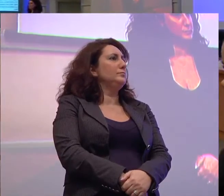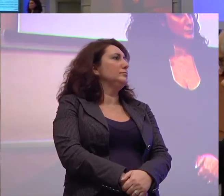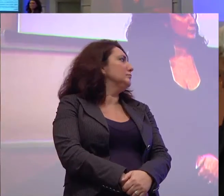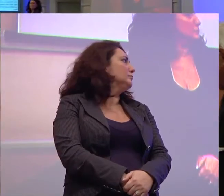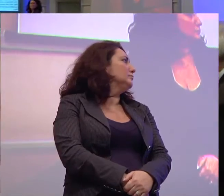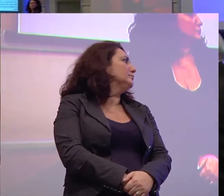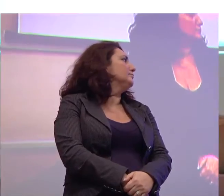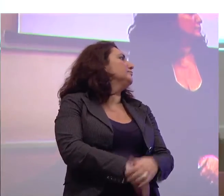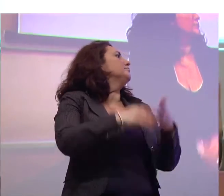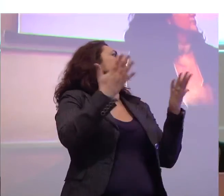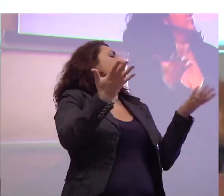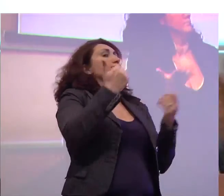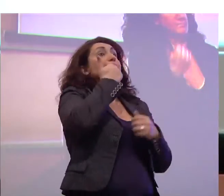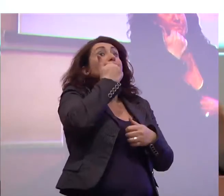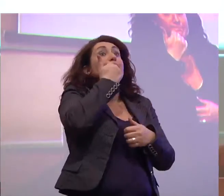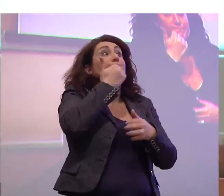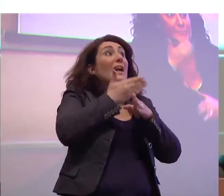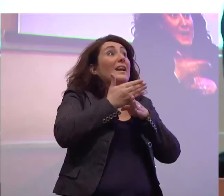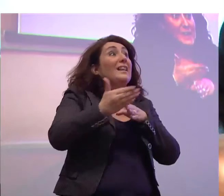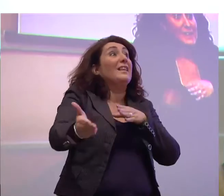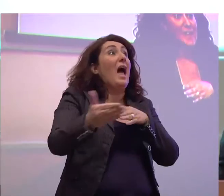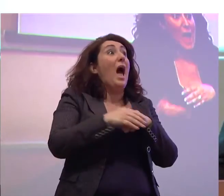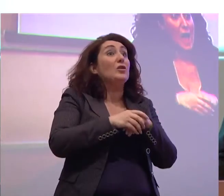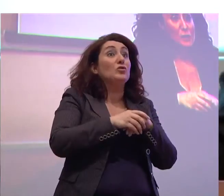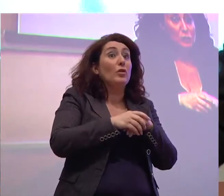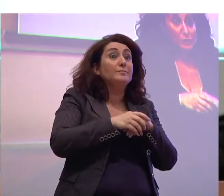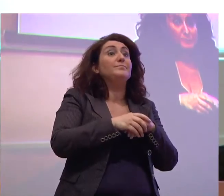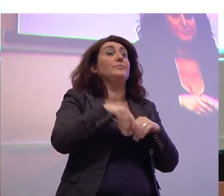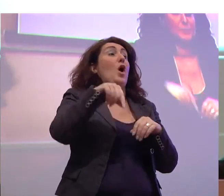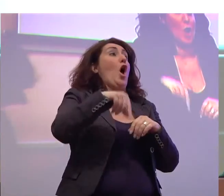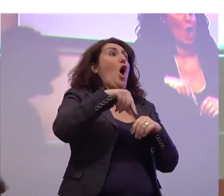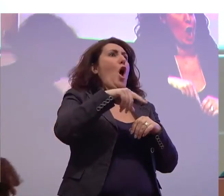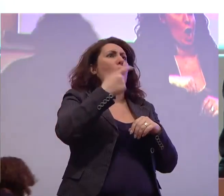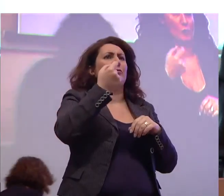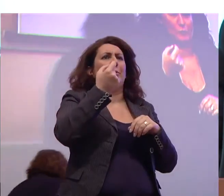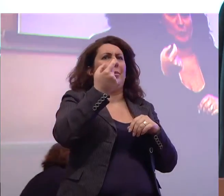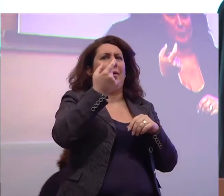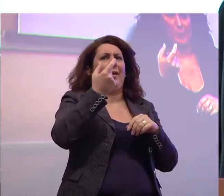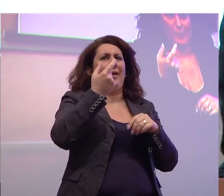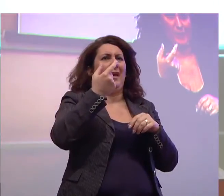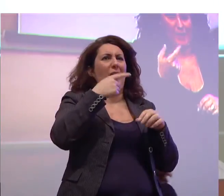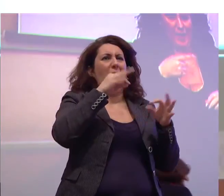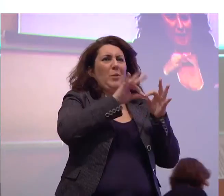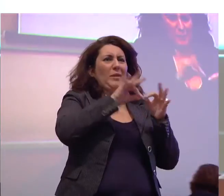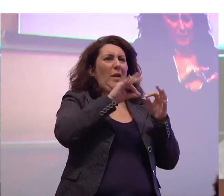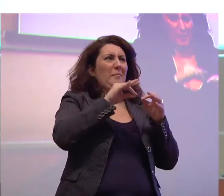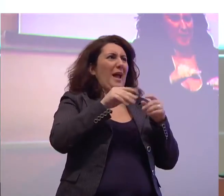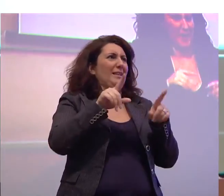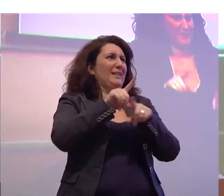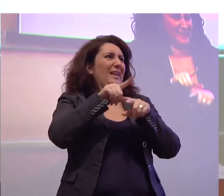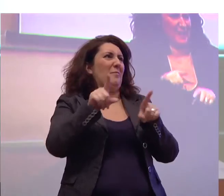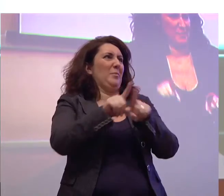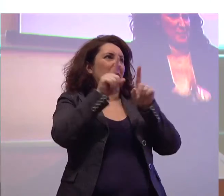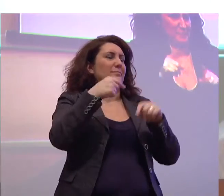io mi scuso per il ritardo ma oggi si sono sovrapposte però eccomi qua e ho letto con